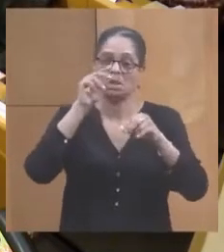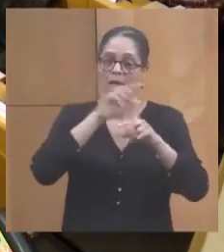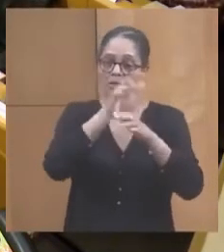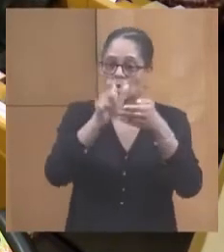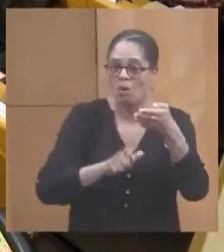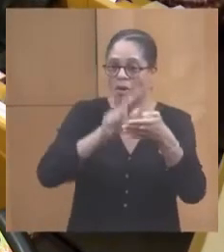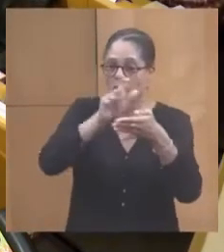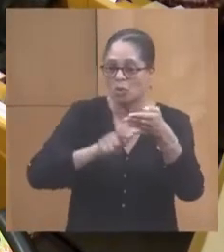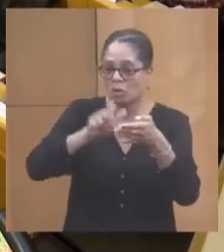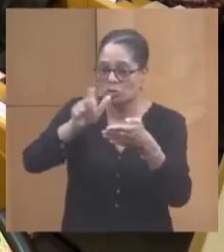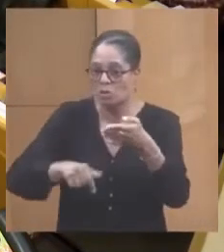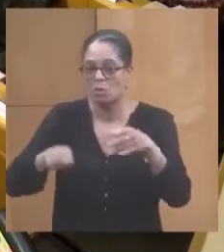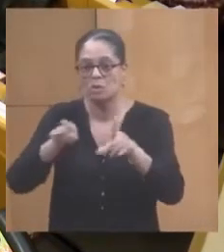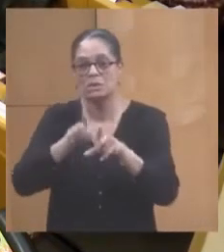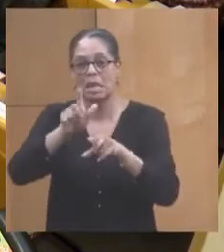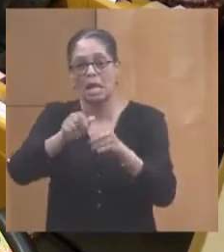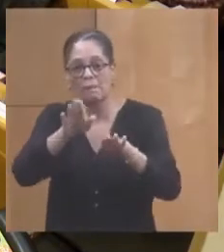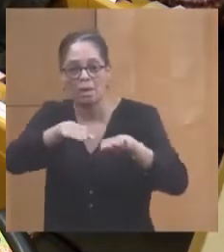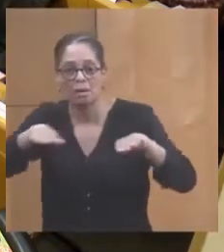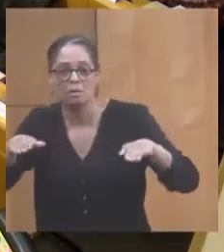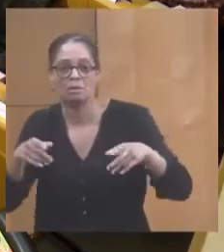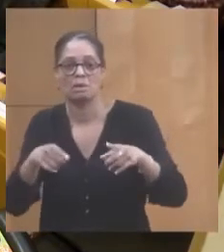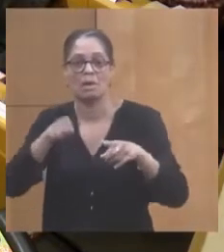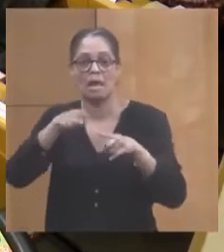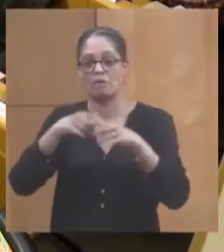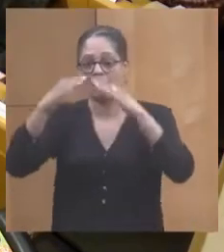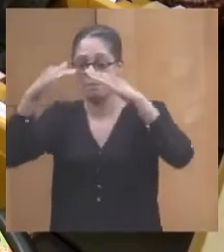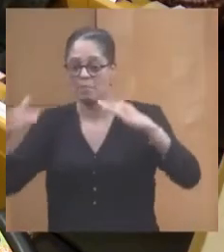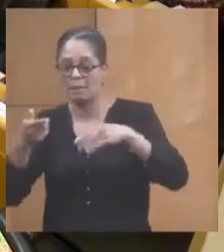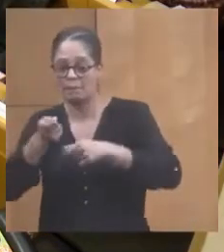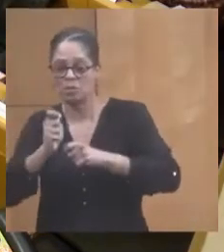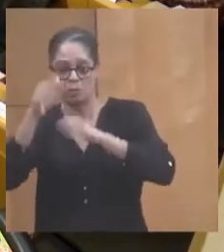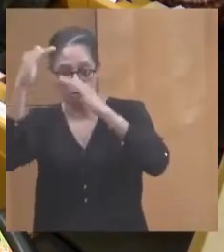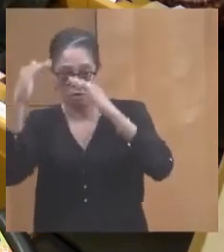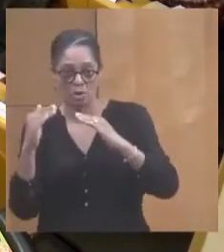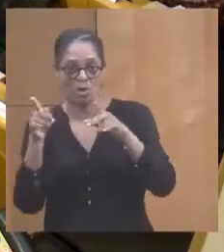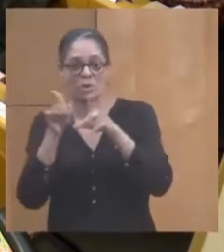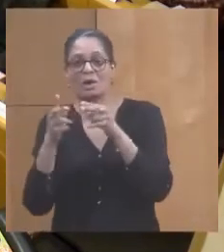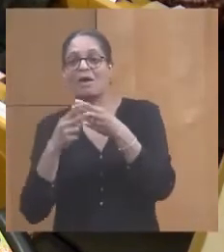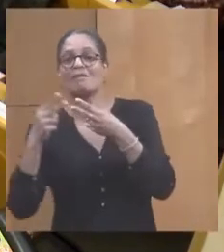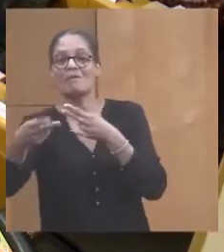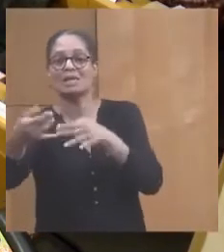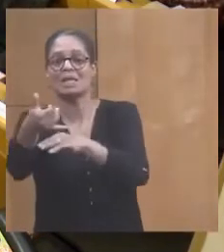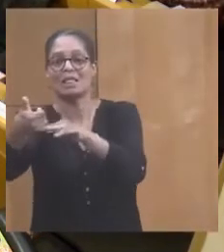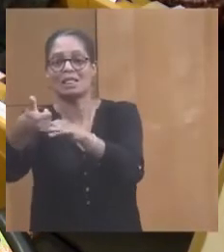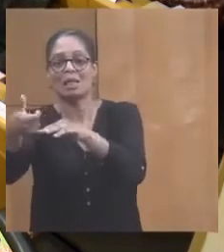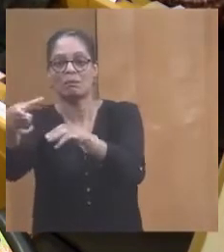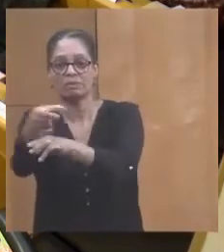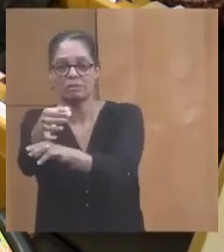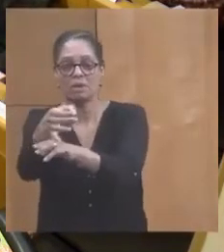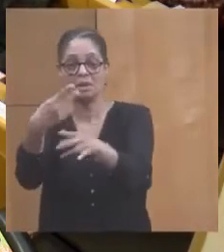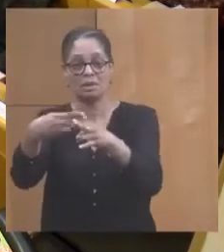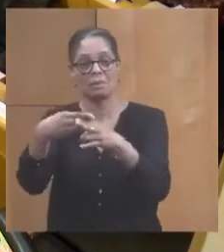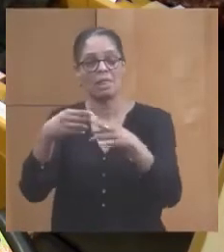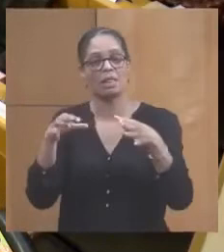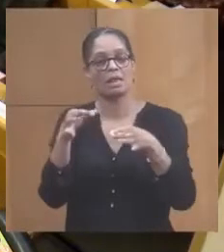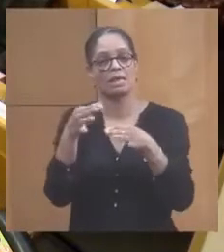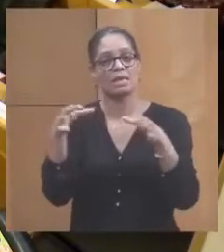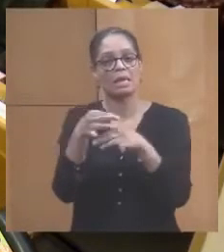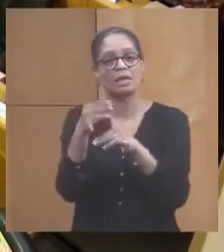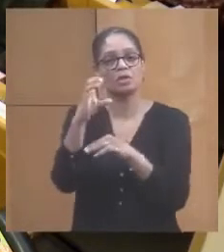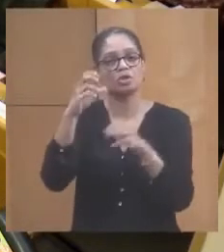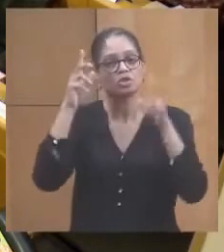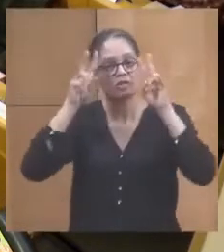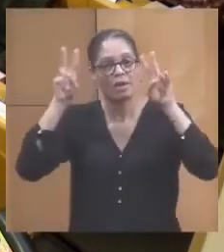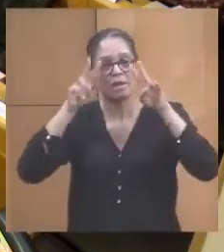avons également un parking. Nous avons des abris de pêcheurs. Et en face, nous avons un îlet. J'en sais ça s'appelle l'îlet Chevalier, puisqu'il y a